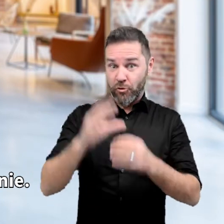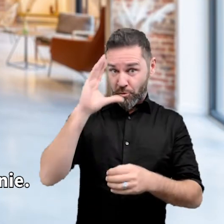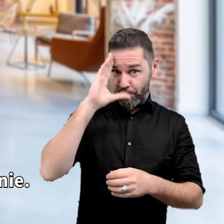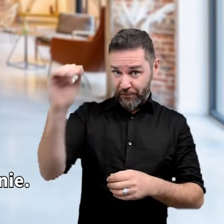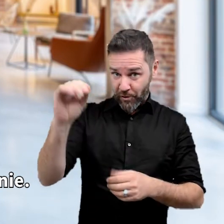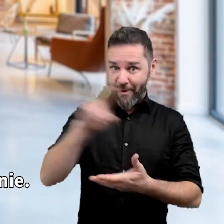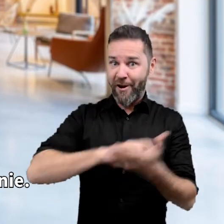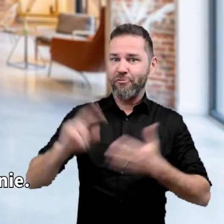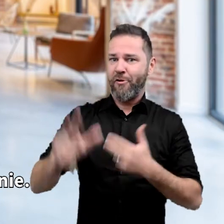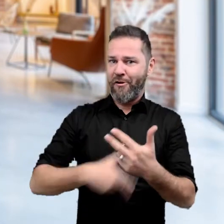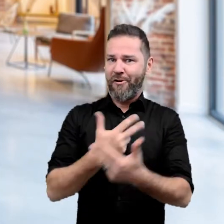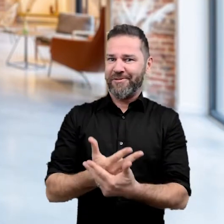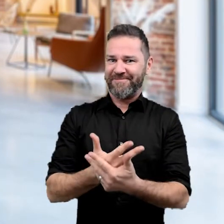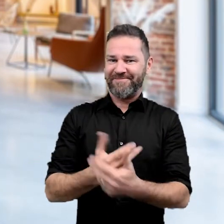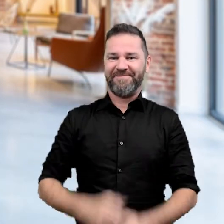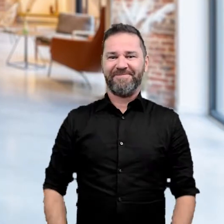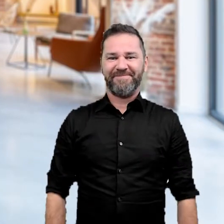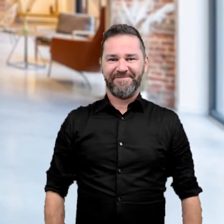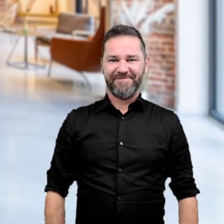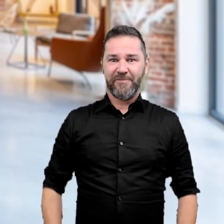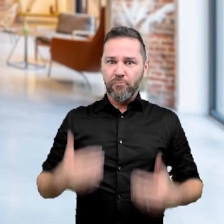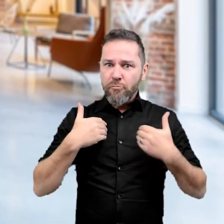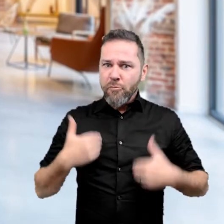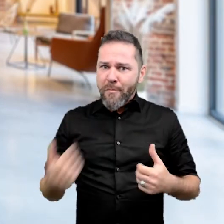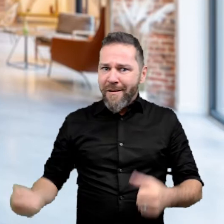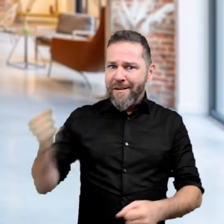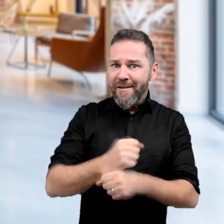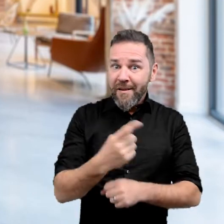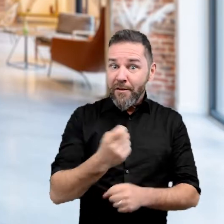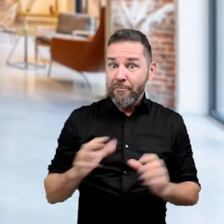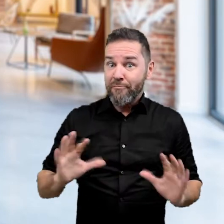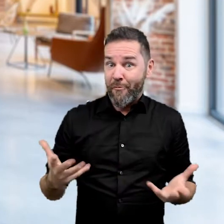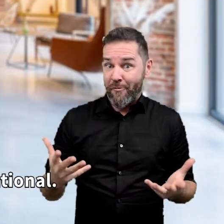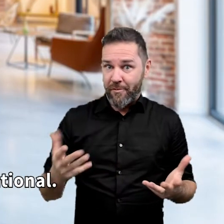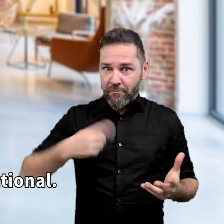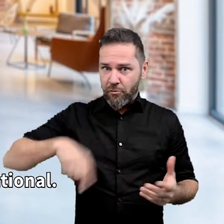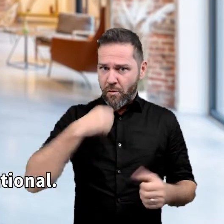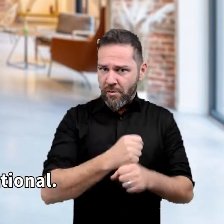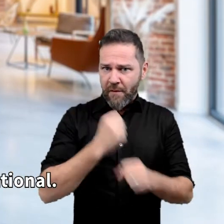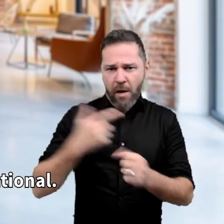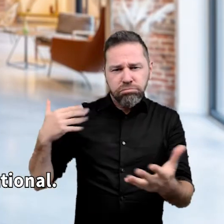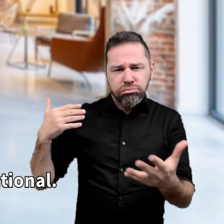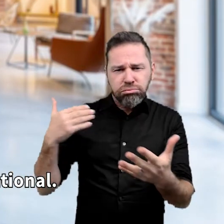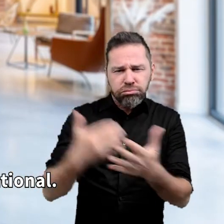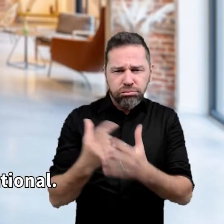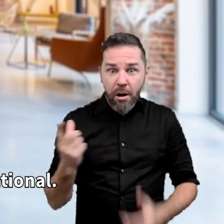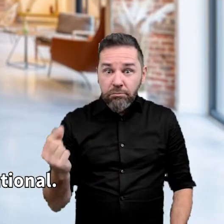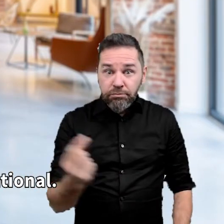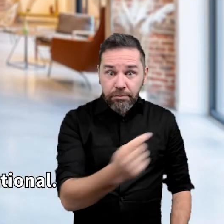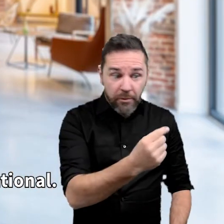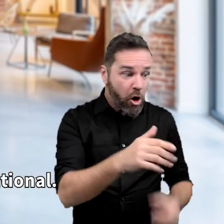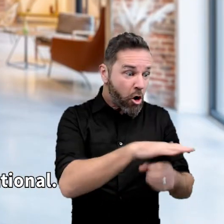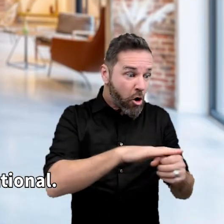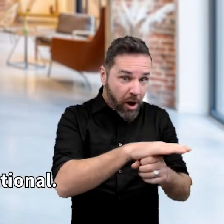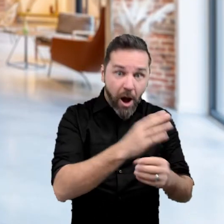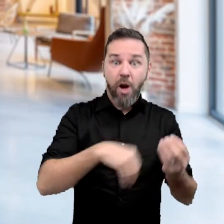Professionnelle en Occitanie. La création de ce club est le fruit d'un travail de collaboration entre différents acteurs du territoire local